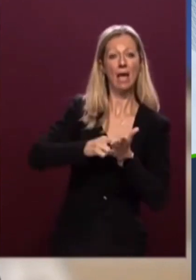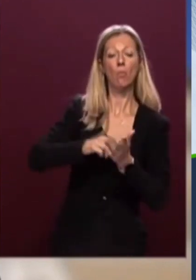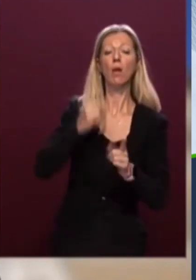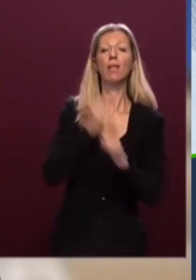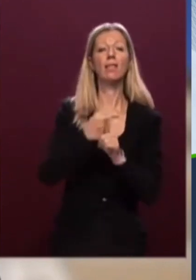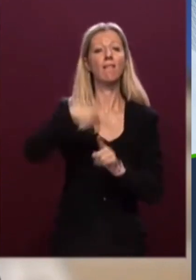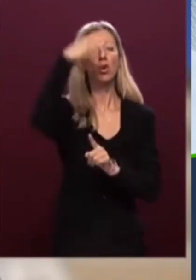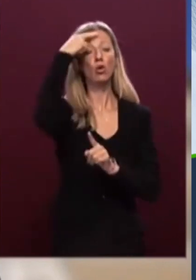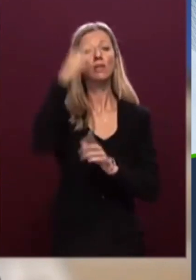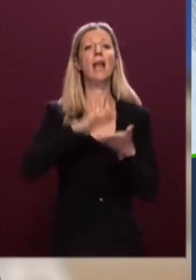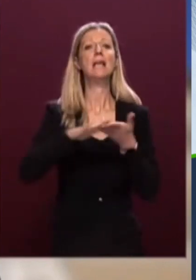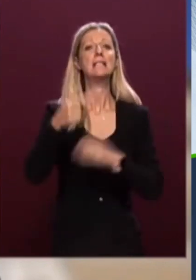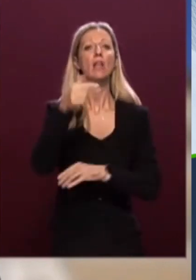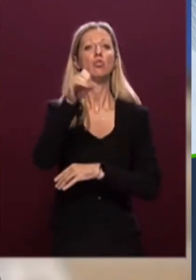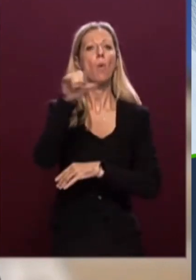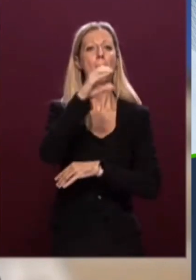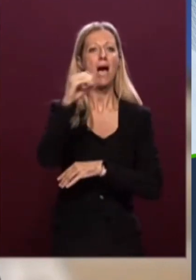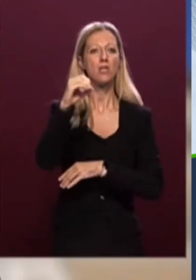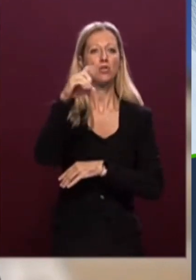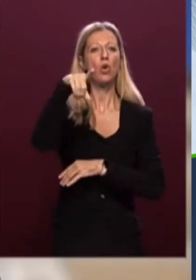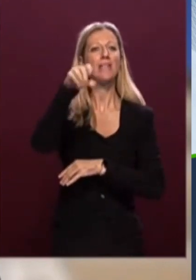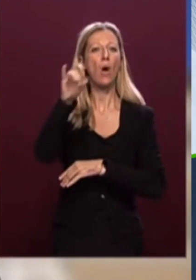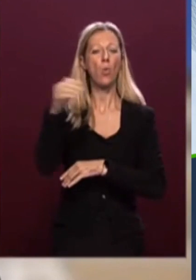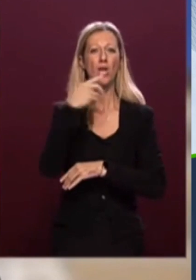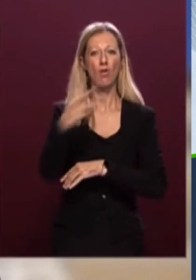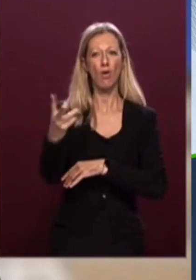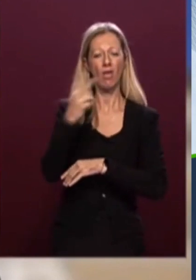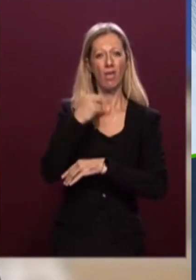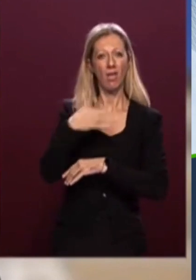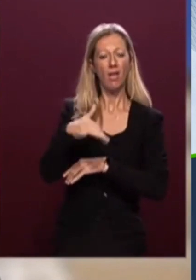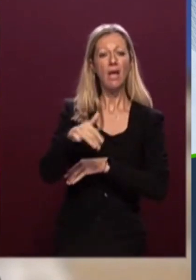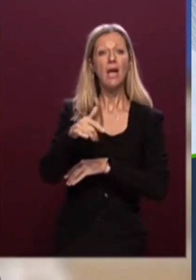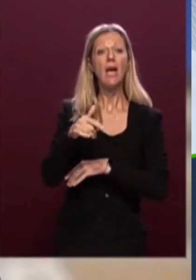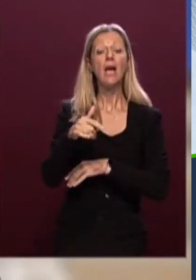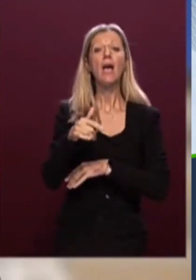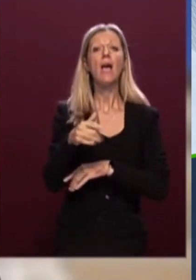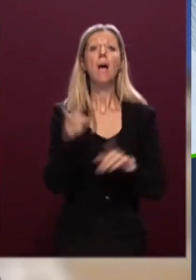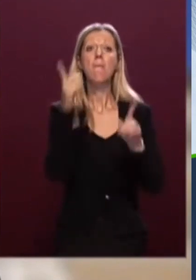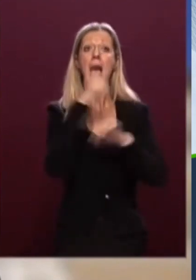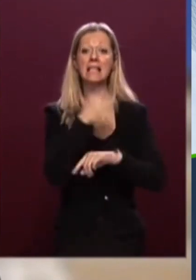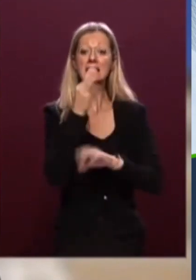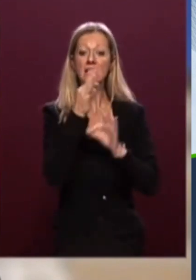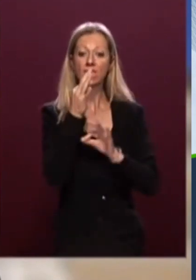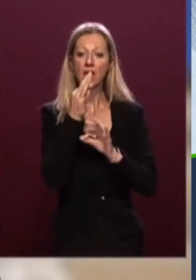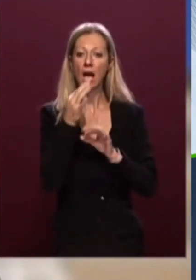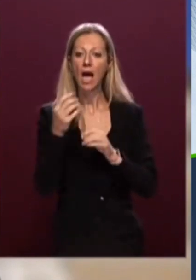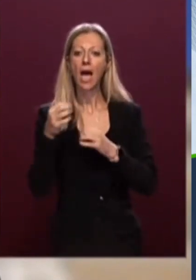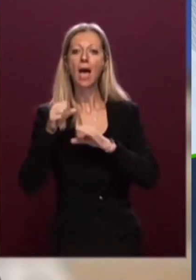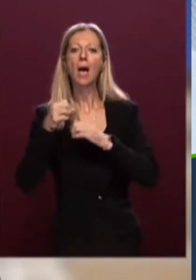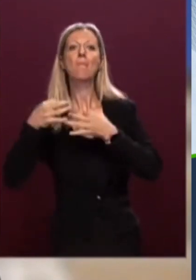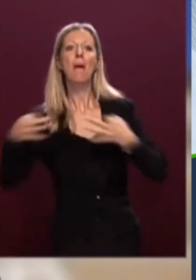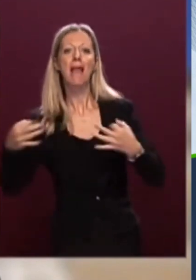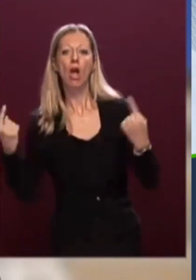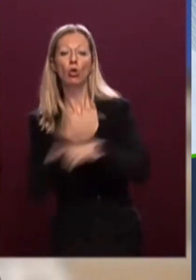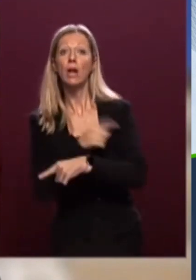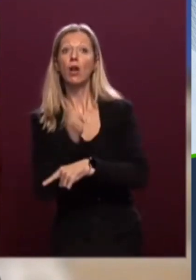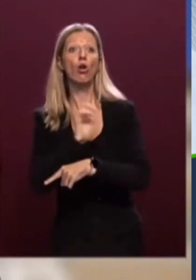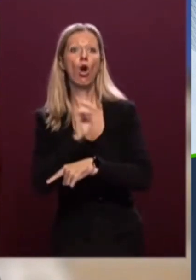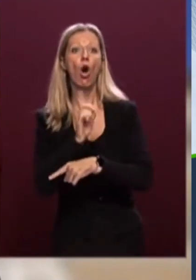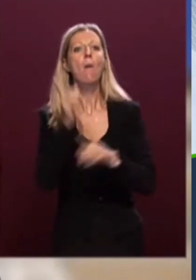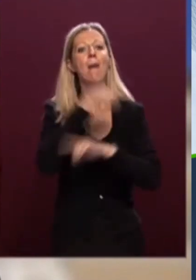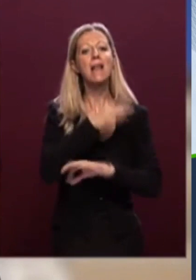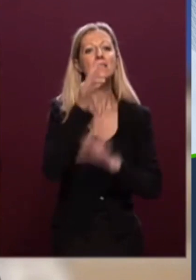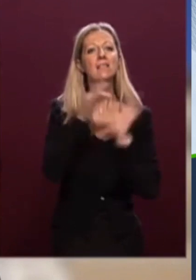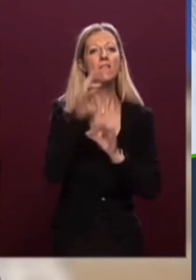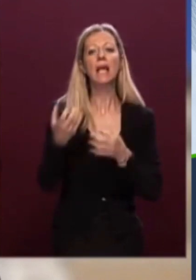indicato Sant'Ommaso d'Aquino il male non è il contrario del bene è la privazione del bene